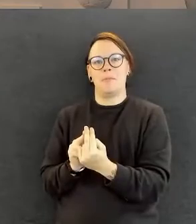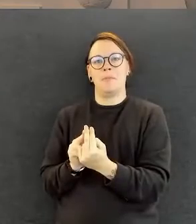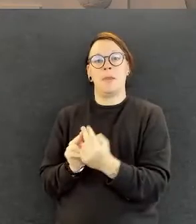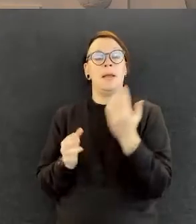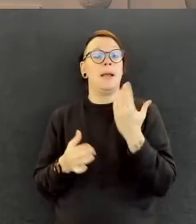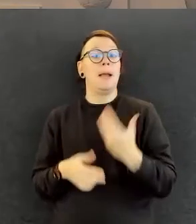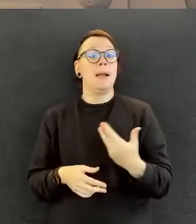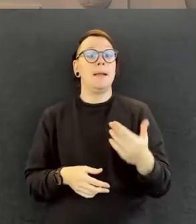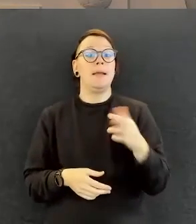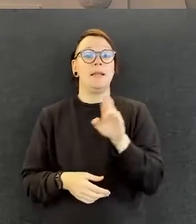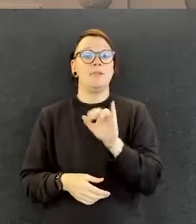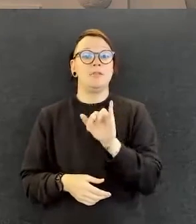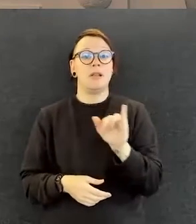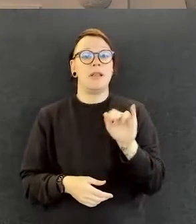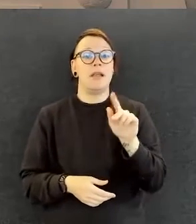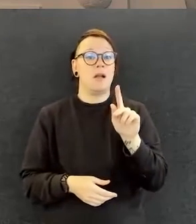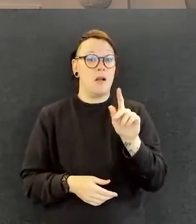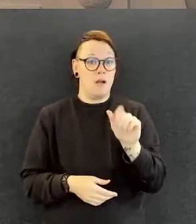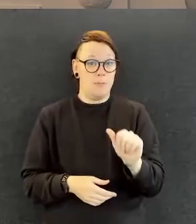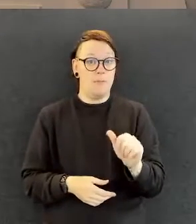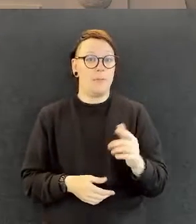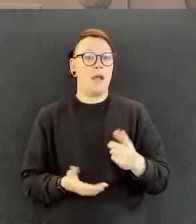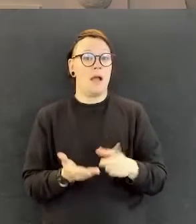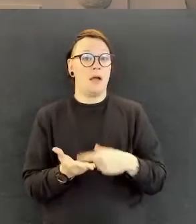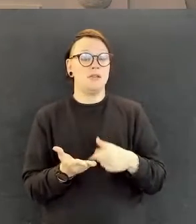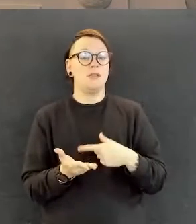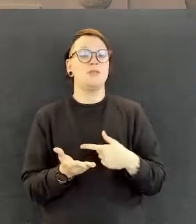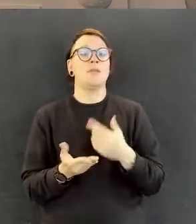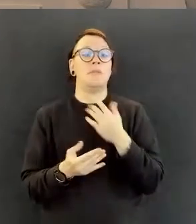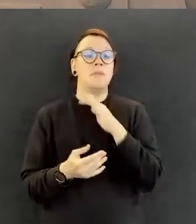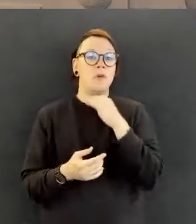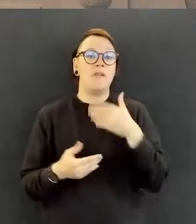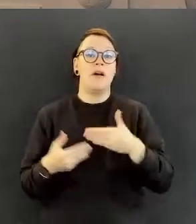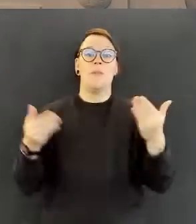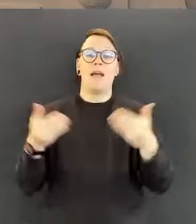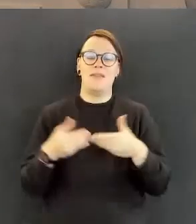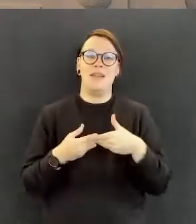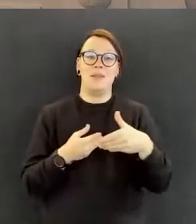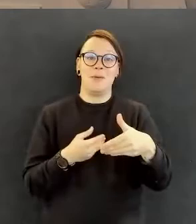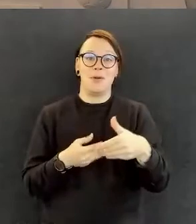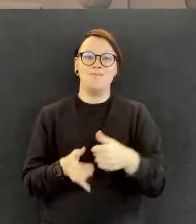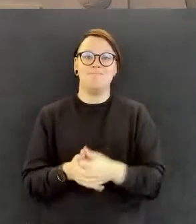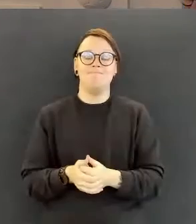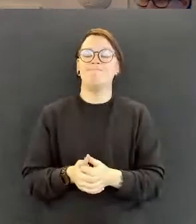Riikka sinulle haastattelusta ja oikein mukavaa päivänjatkoa. Kiitos.